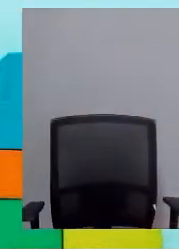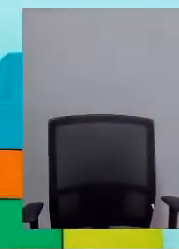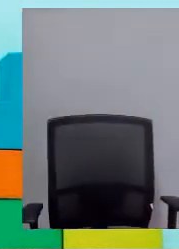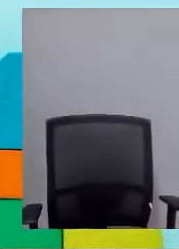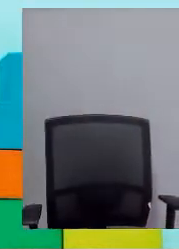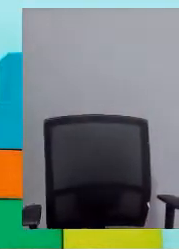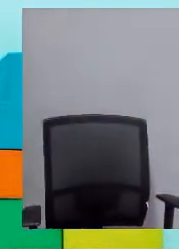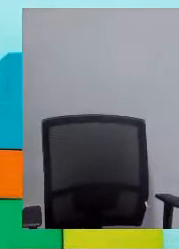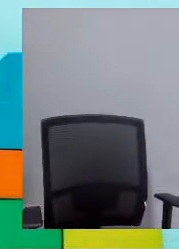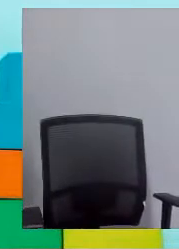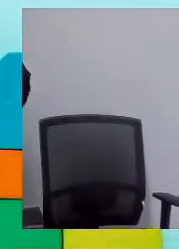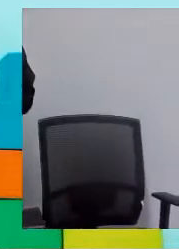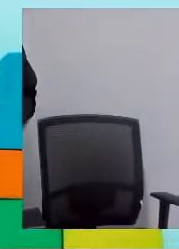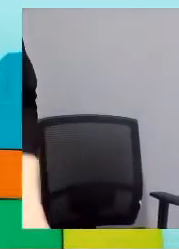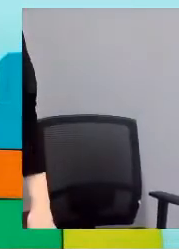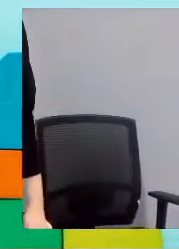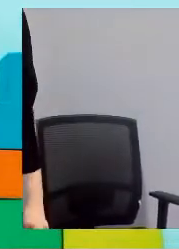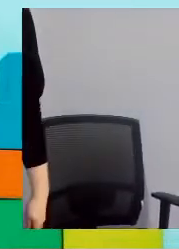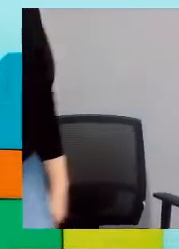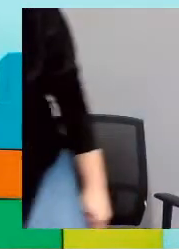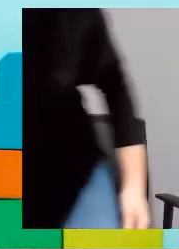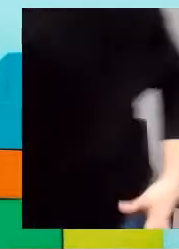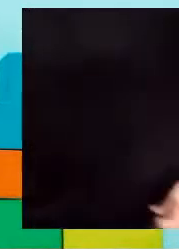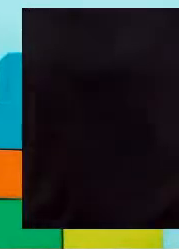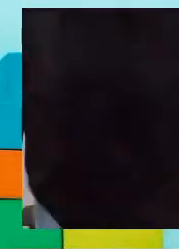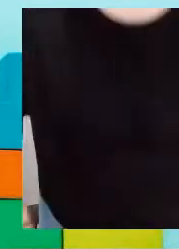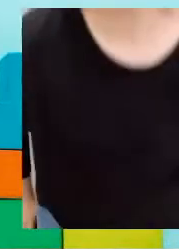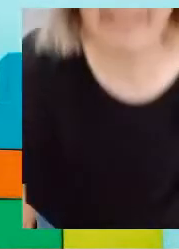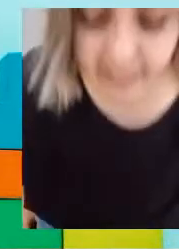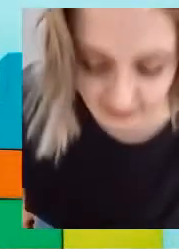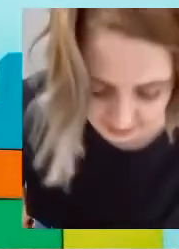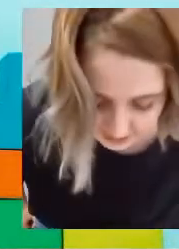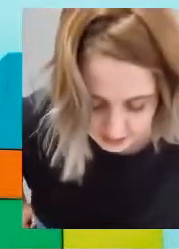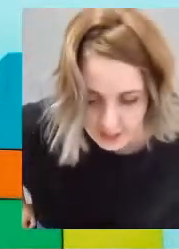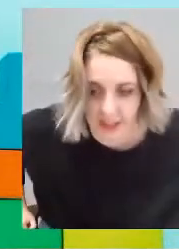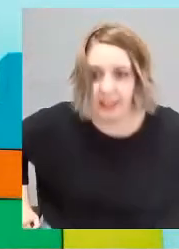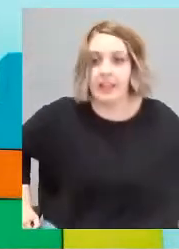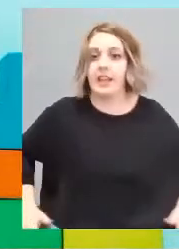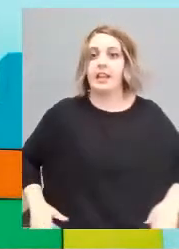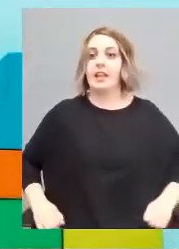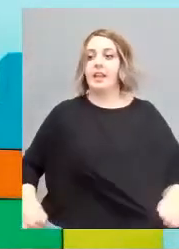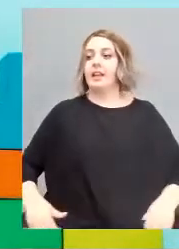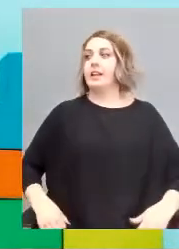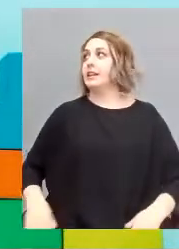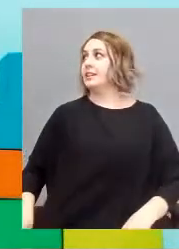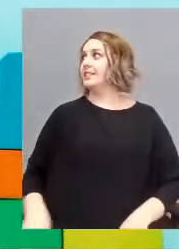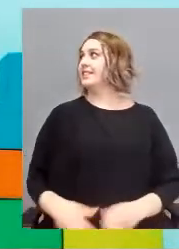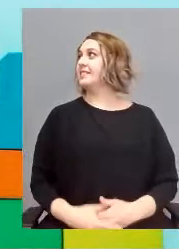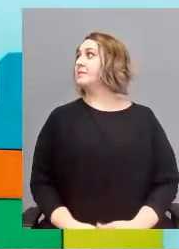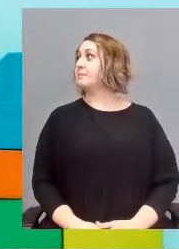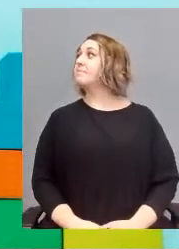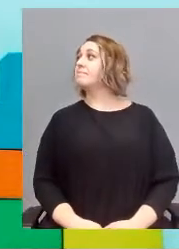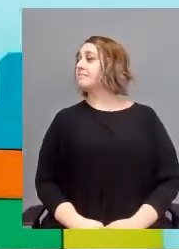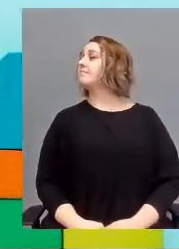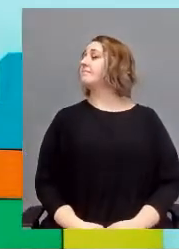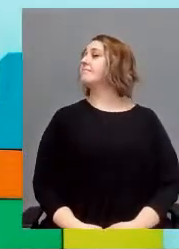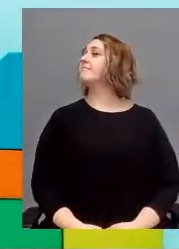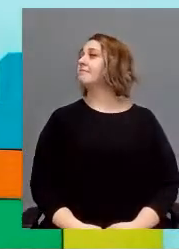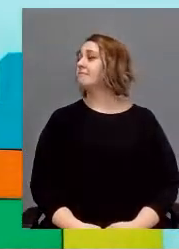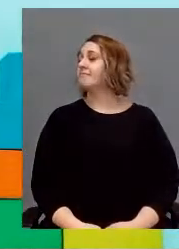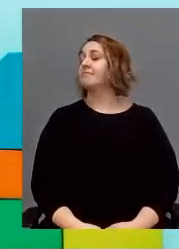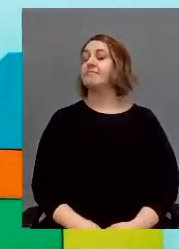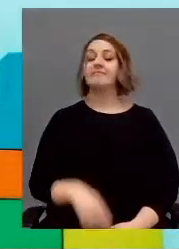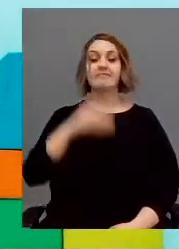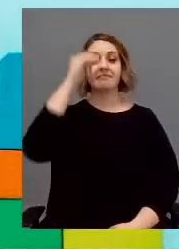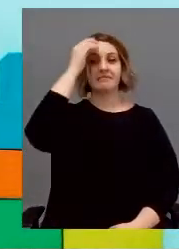presa in carico di Caxina-Rossago non è solo quella dell'utente, della persona che vive a Caxina,